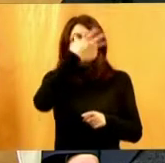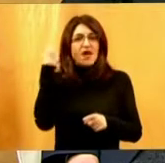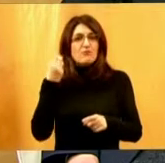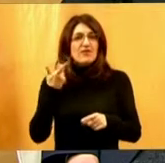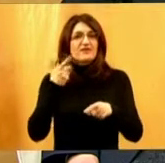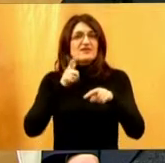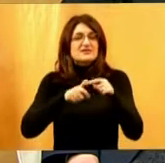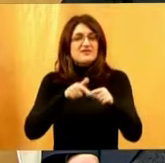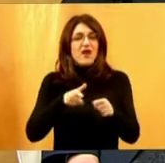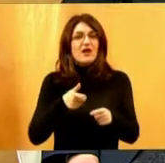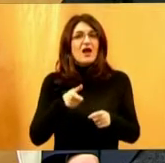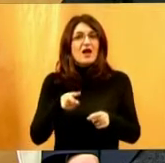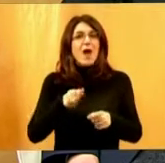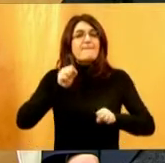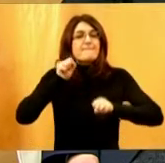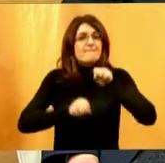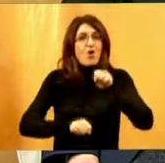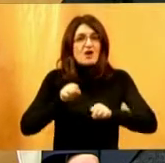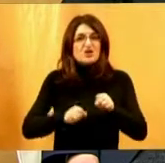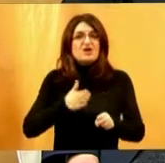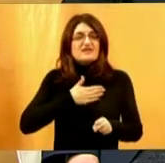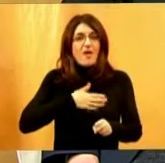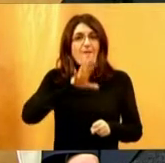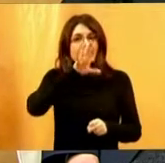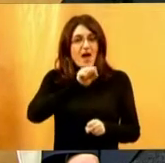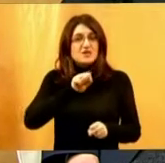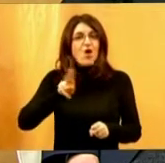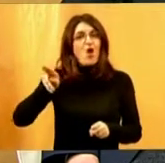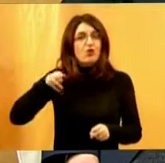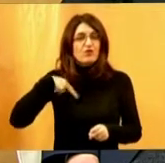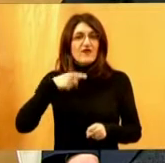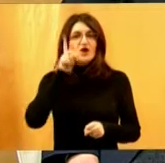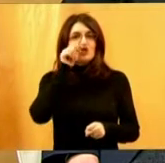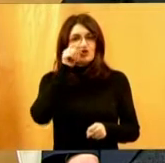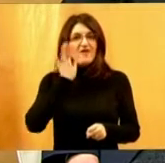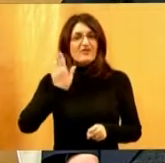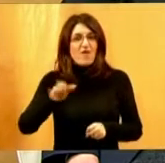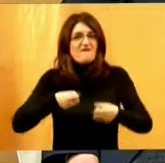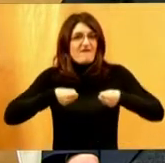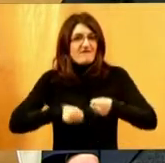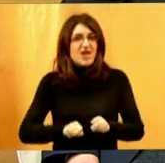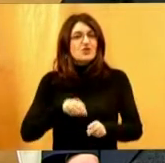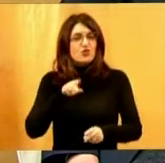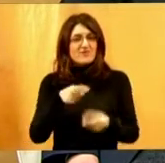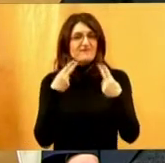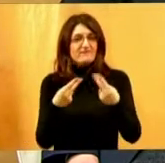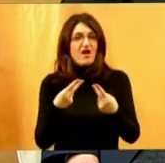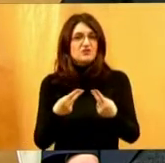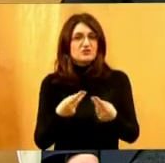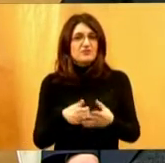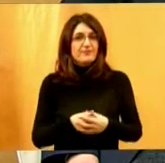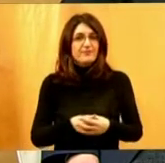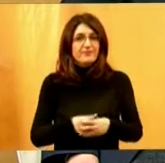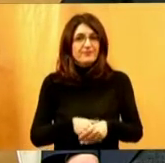činjenicu da zapravo za ponašanje svoga psa odgovara čovjek, njegov vlasnik i to je ključno. I